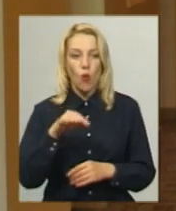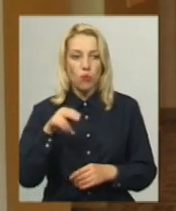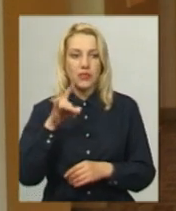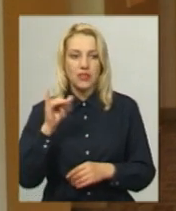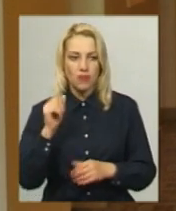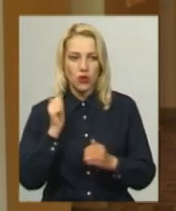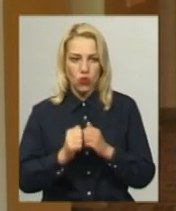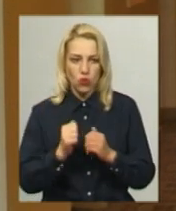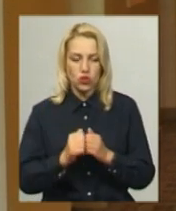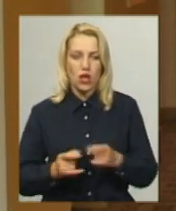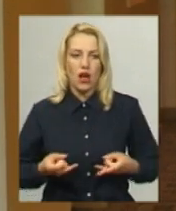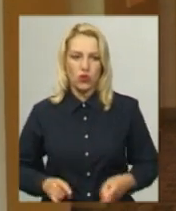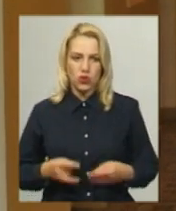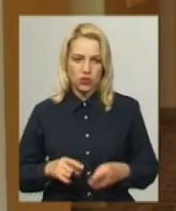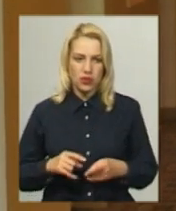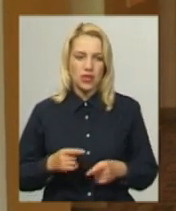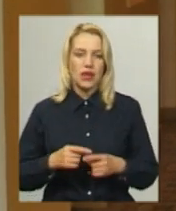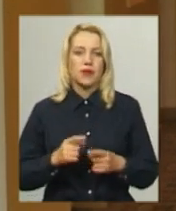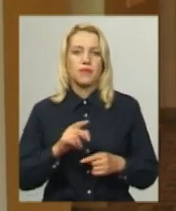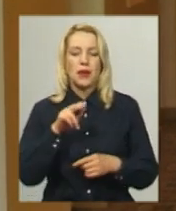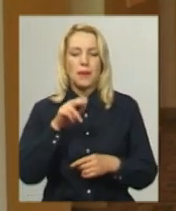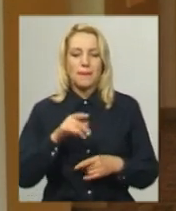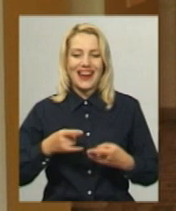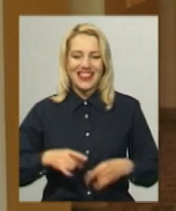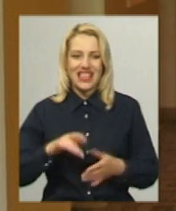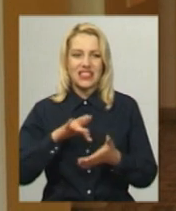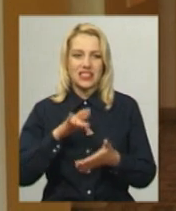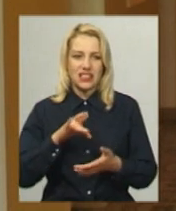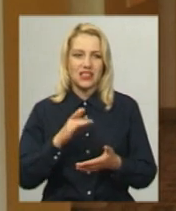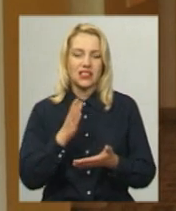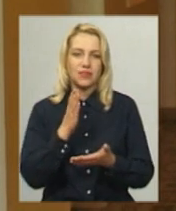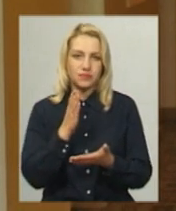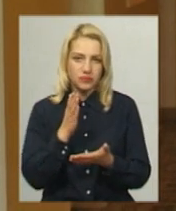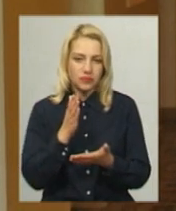акушерському пологому стаціонарі, при періонатальних центрах є вікна життя.